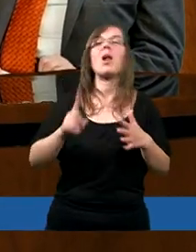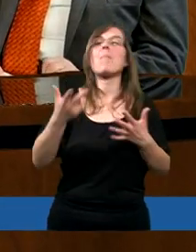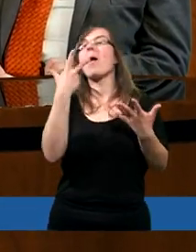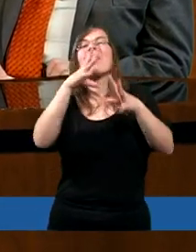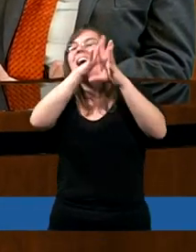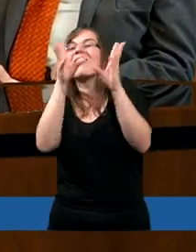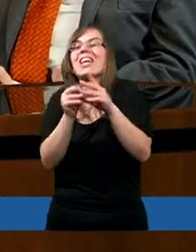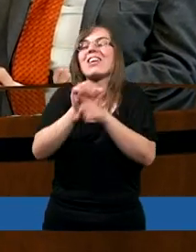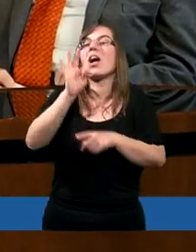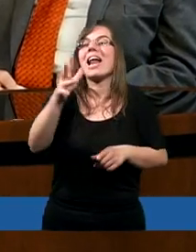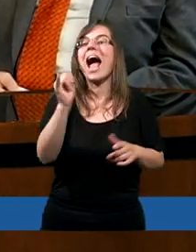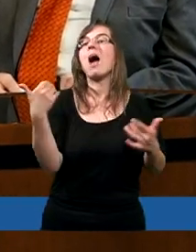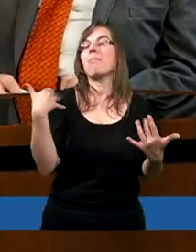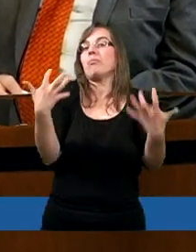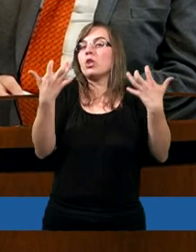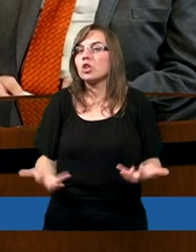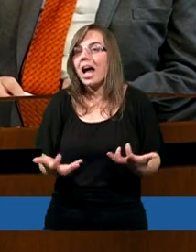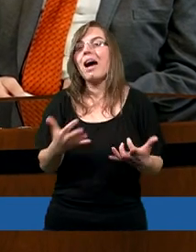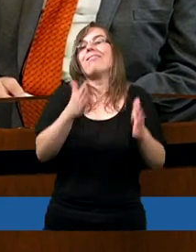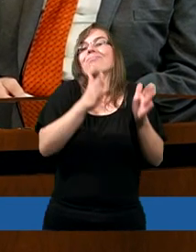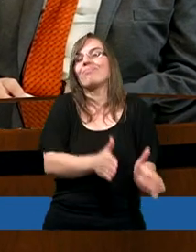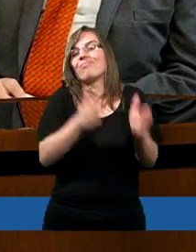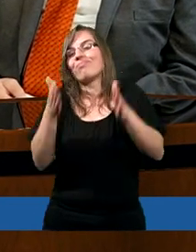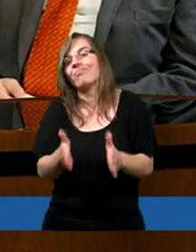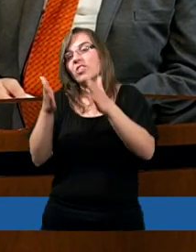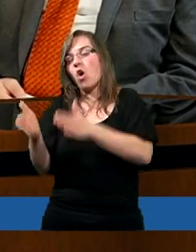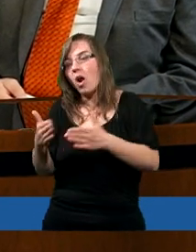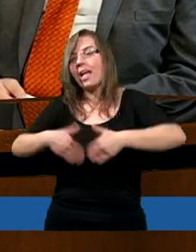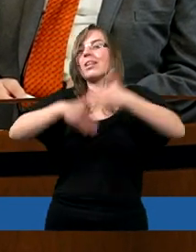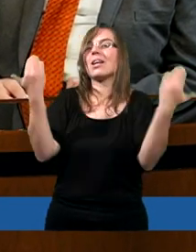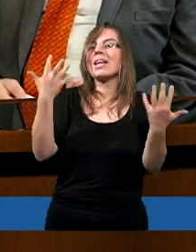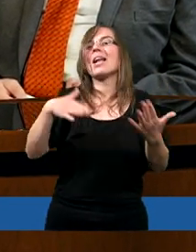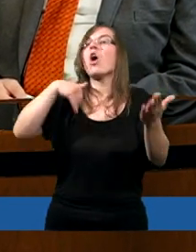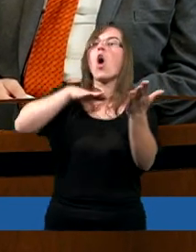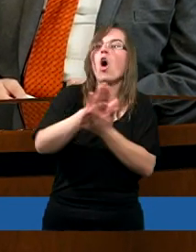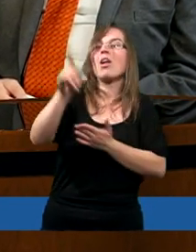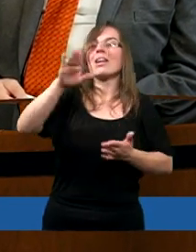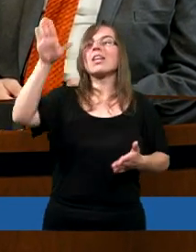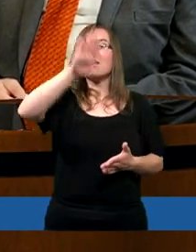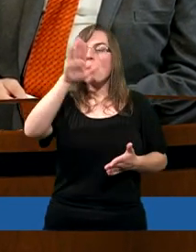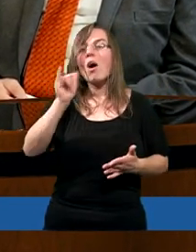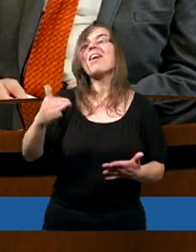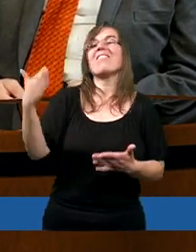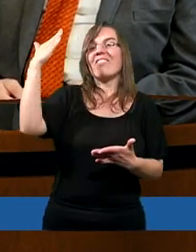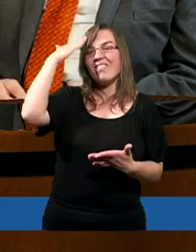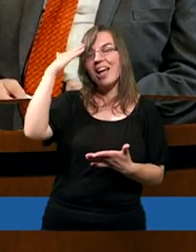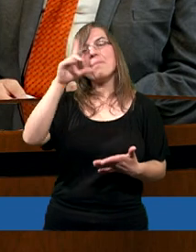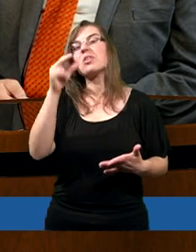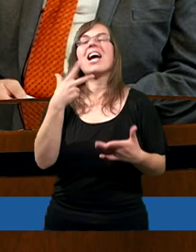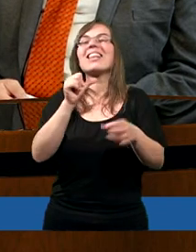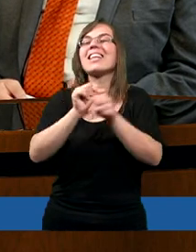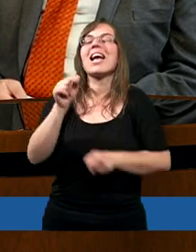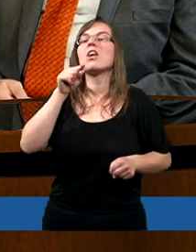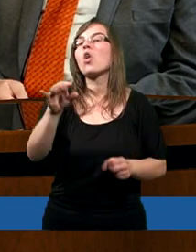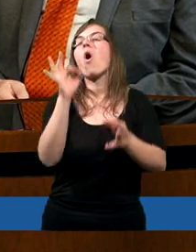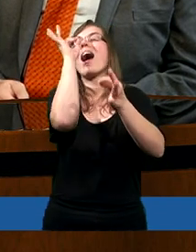tak, jak bym chciała. Każdego dnia staram się kolejny dzień rozpocząć z Bogiem, ale i tak wiem, że nie jest